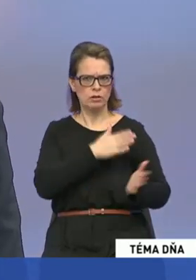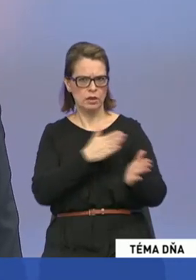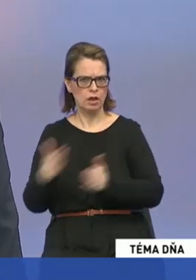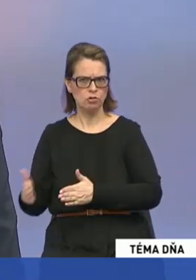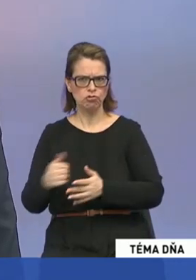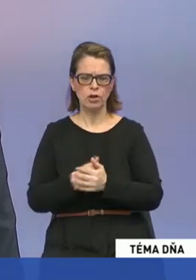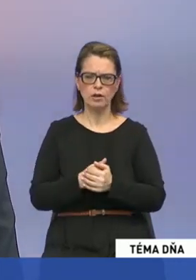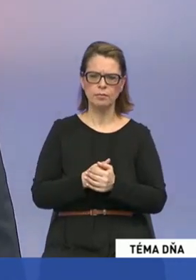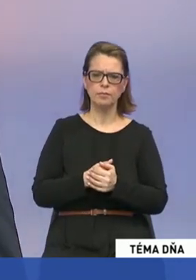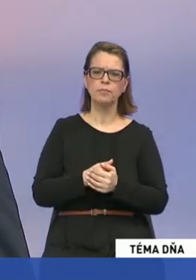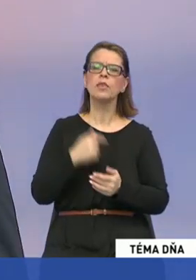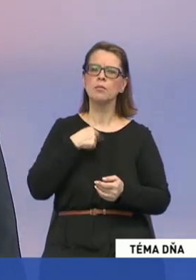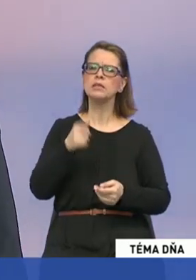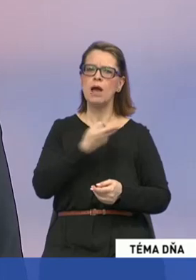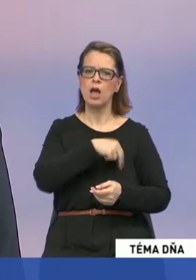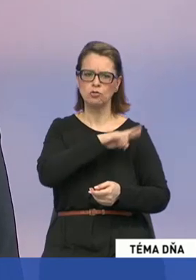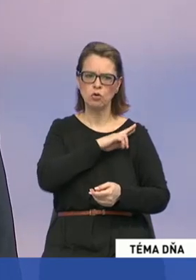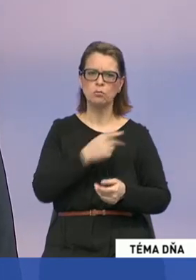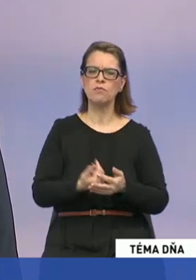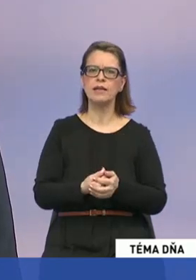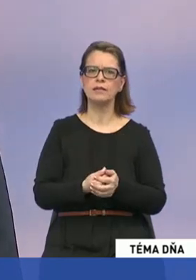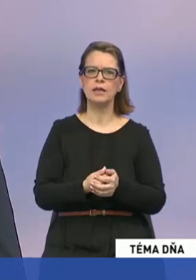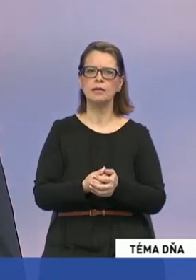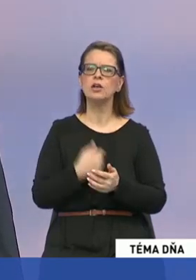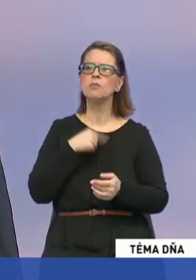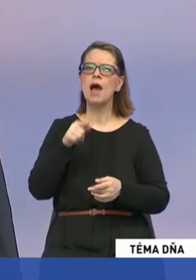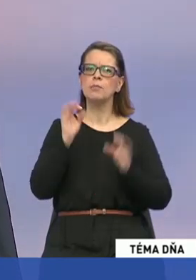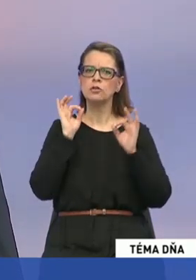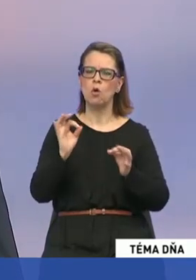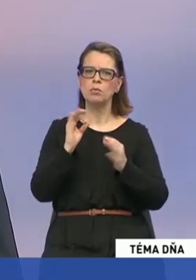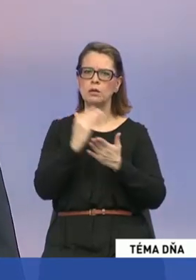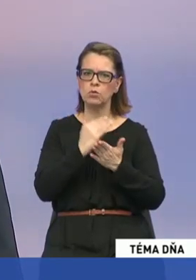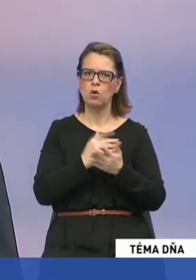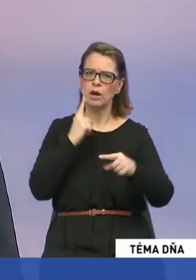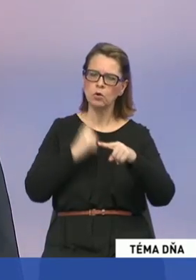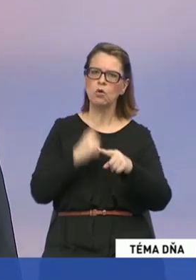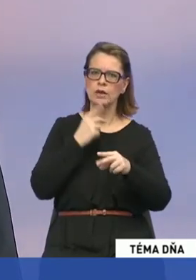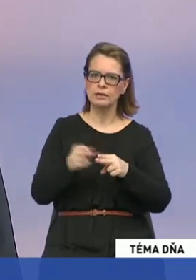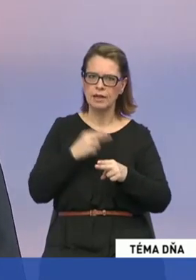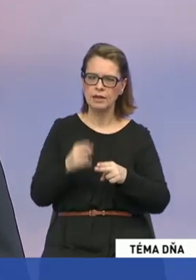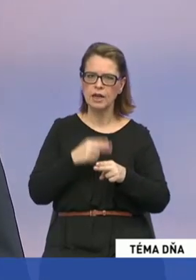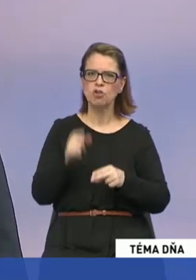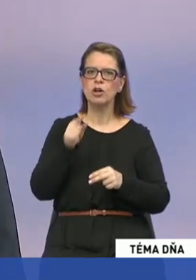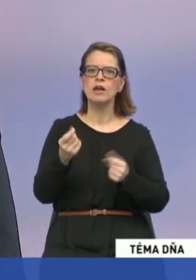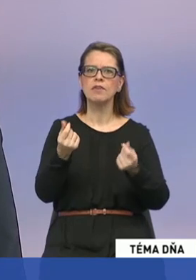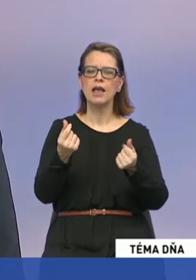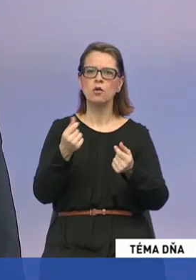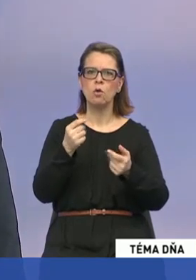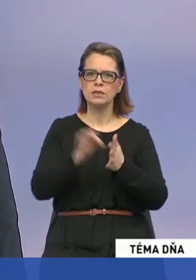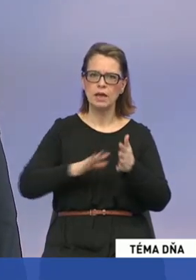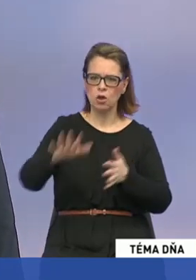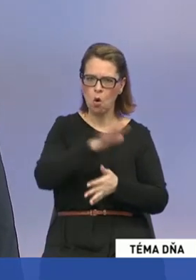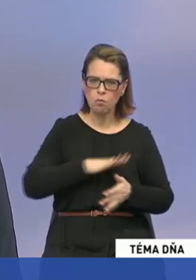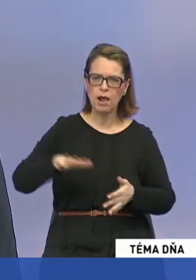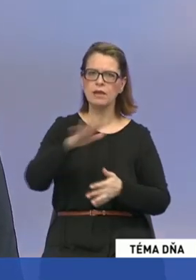stranou, ktorá je zodpovedná. Máme výborne spracovaný program s konkrétnymi riešeniami, najmä v tej ekonomických oblasti. Máme tam riešenia pre